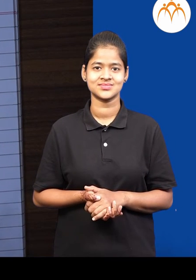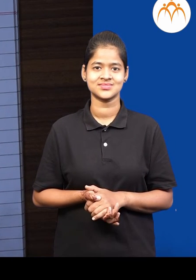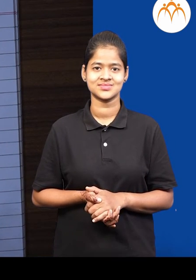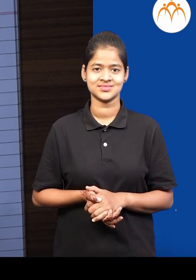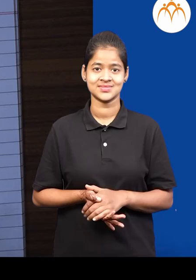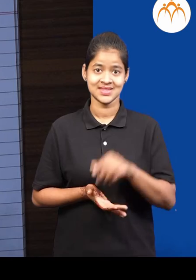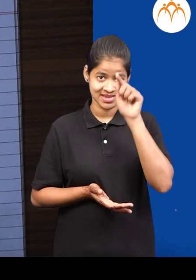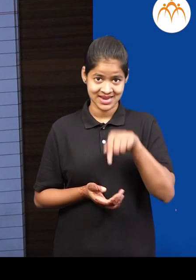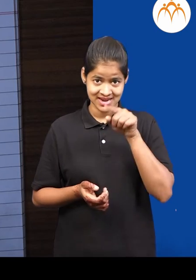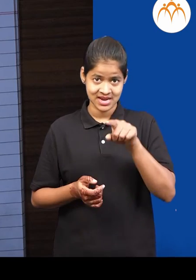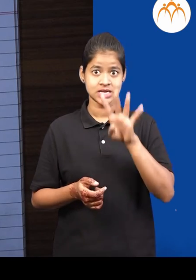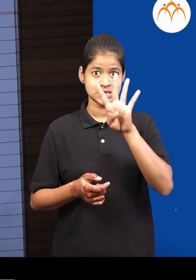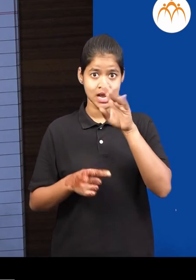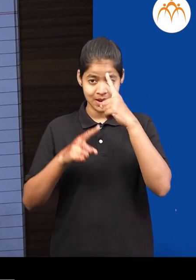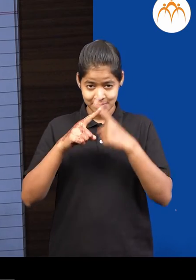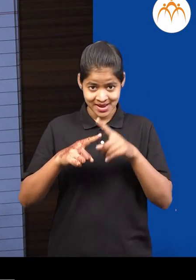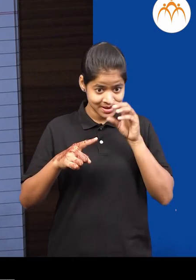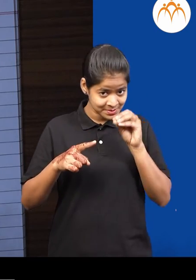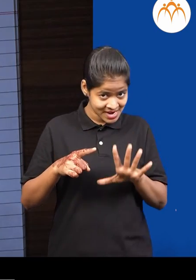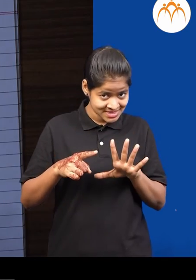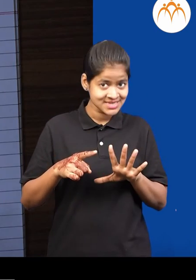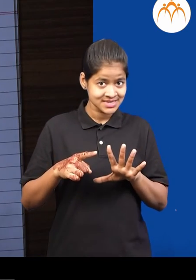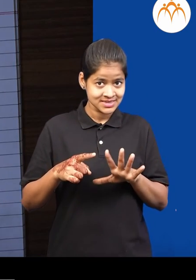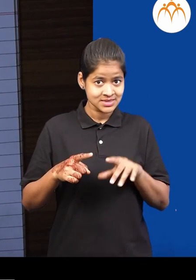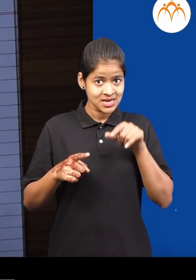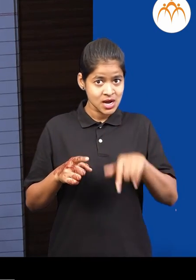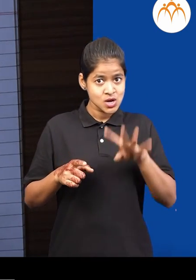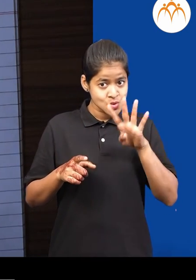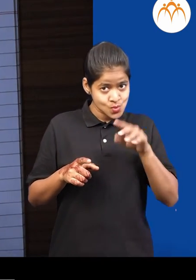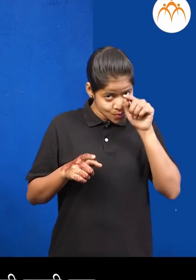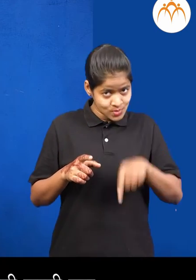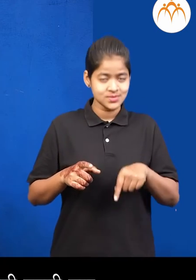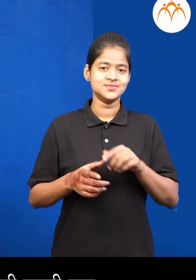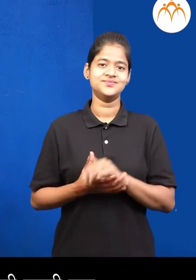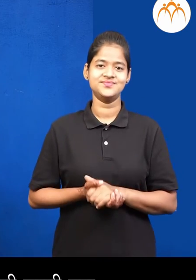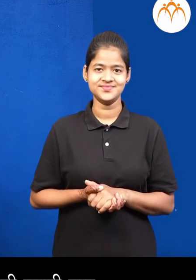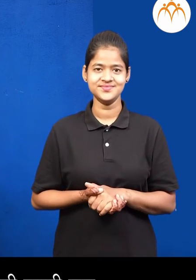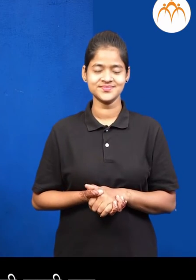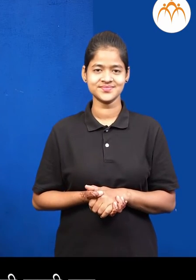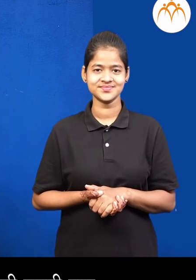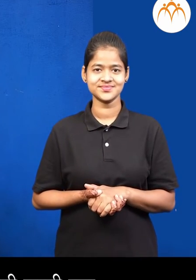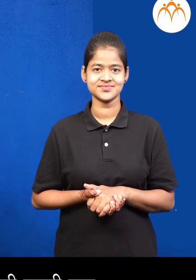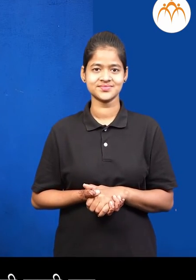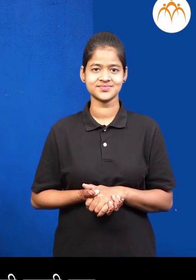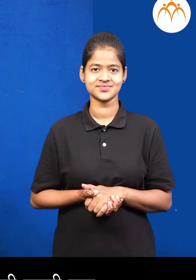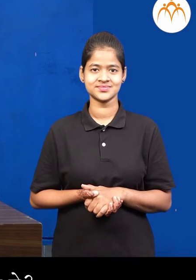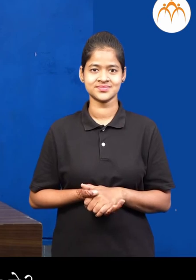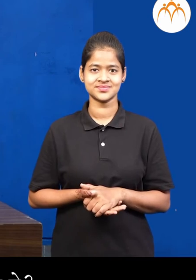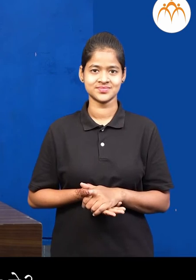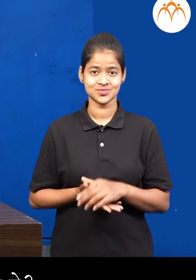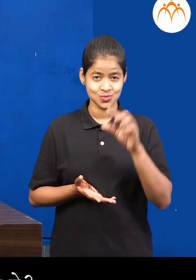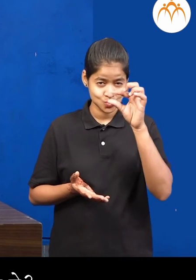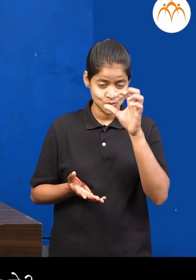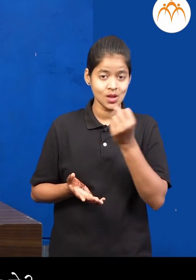ही जाली उभी माणनी, चार अधिक पाच जाले नव अपना अजुने को दाराण गियुया ही नाणी बग,